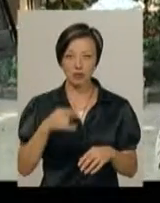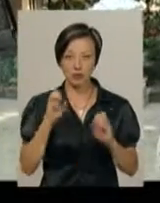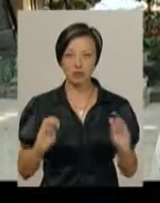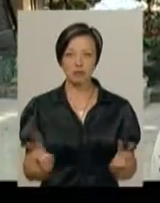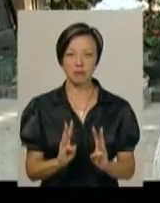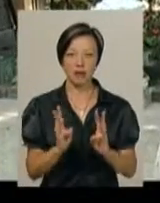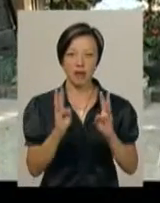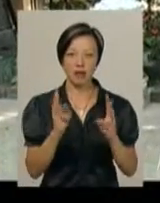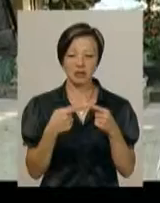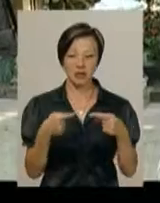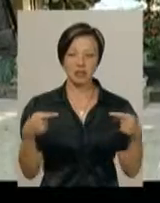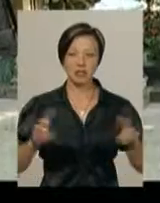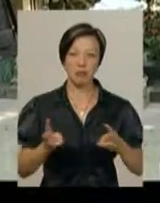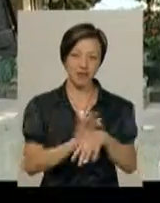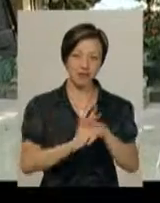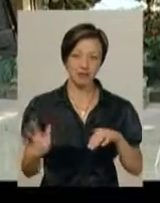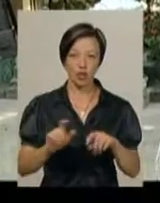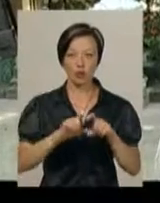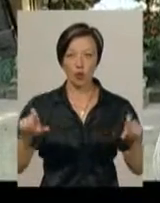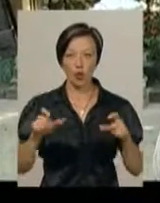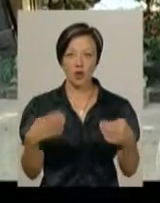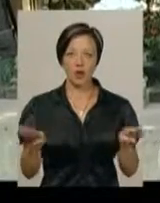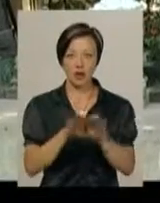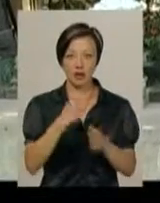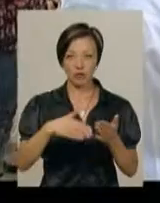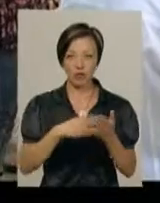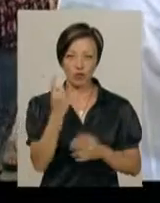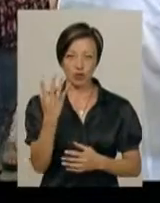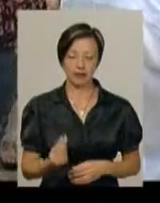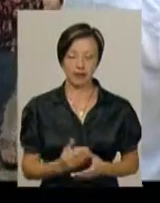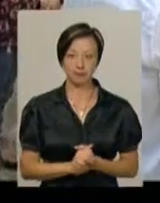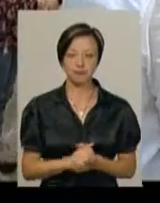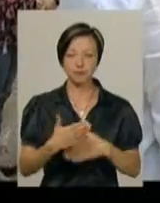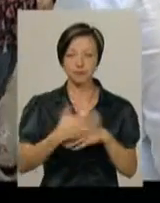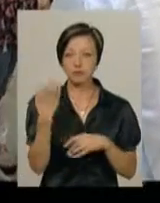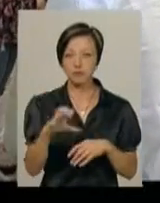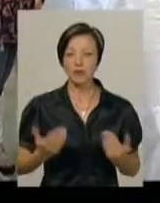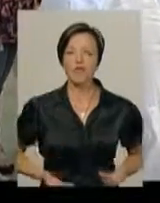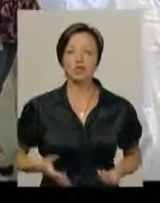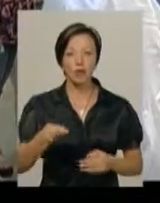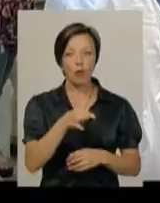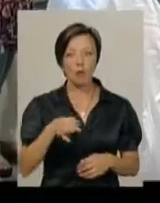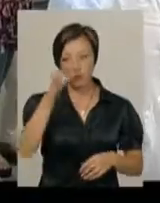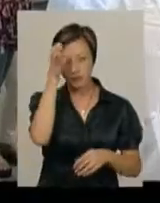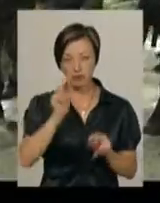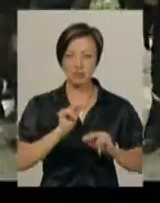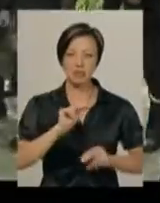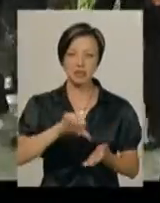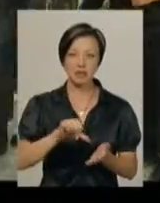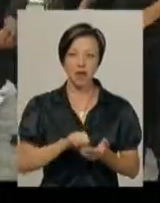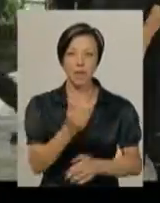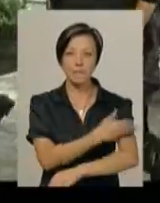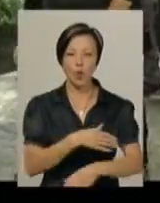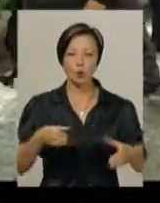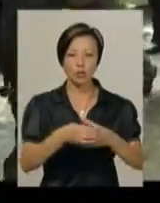спалених речах. Спалили все, школу ліквідували в один день. Близько сотні жителів Хмельниччини. Освітяни, представники польської